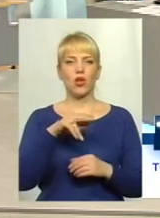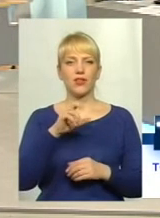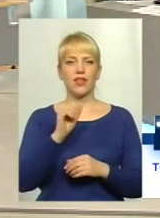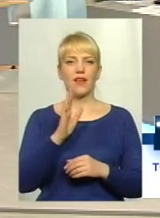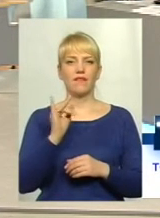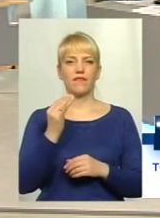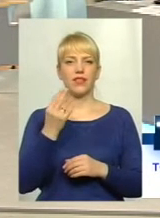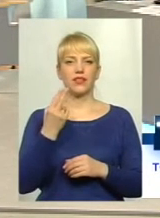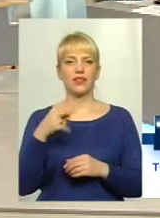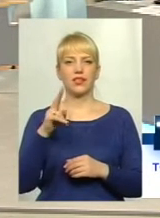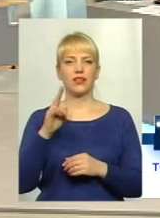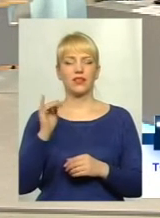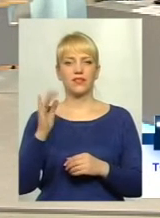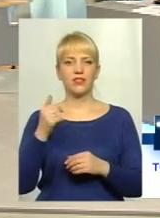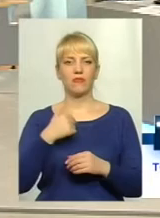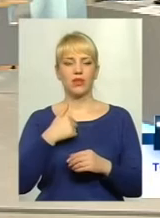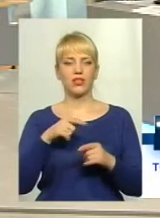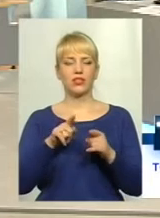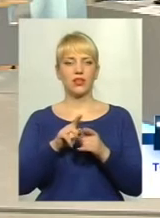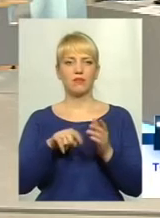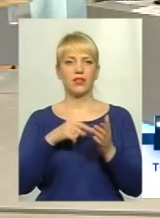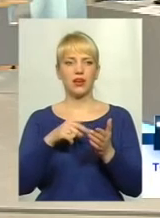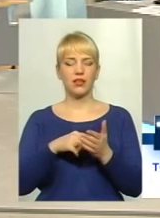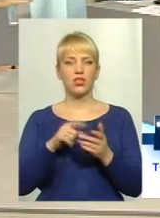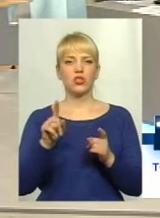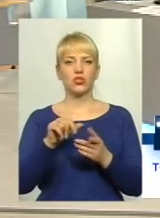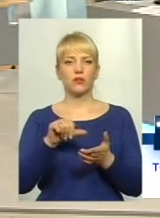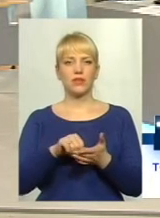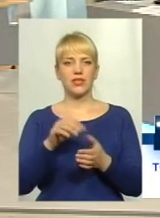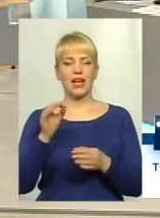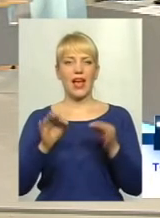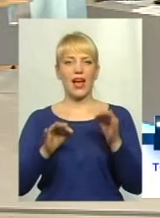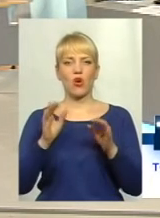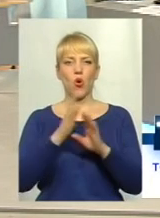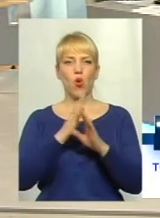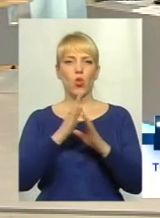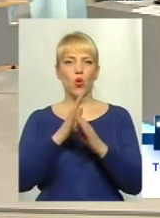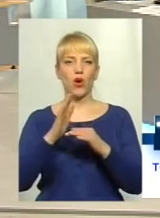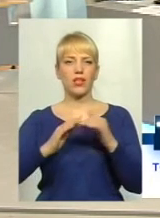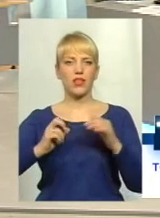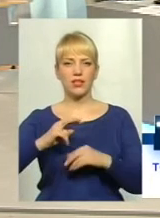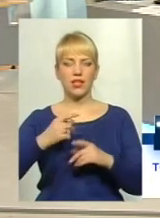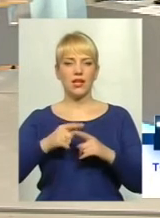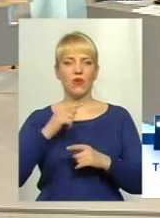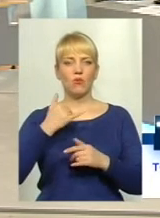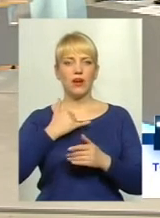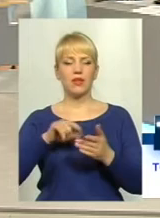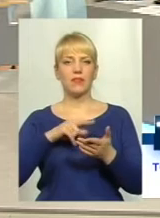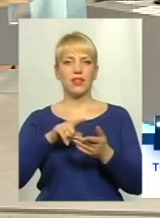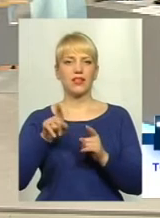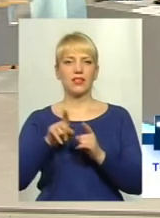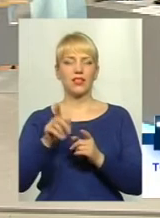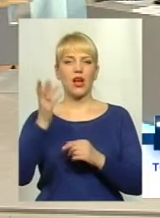запитання, я так поняв, я тільки що включив канал, що представник екології, у мене так питання в такому ракурсі,